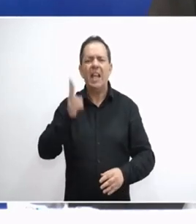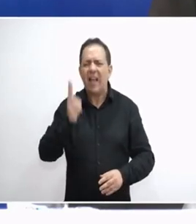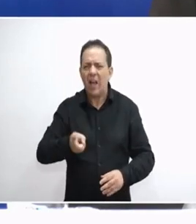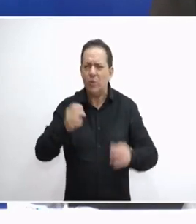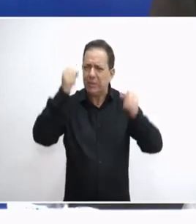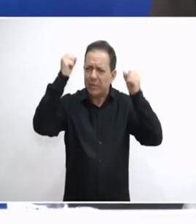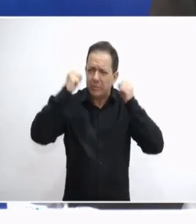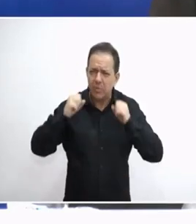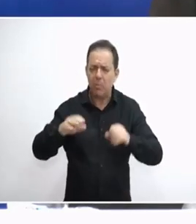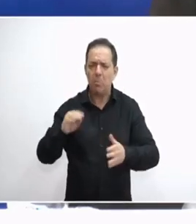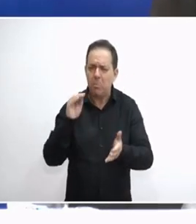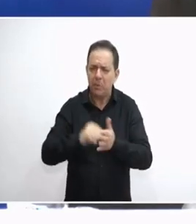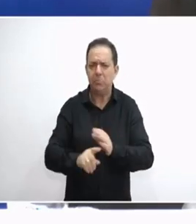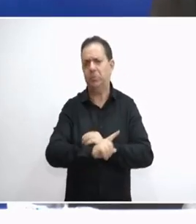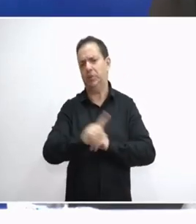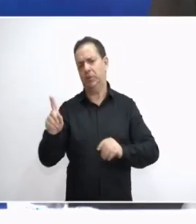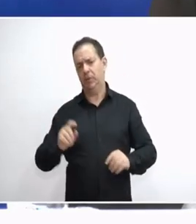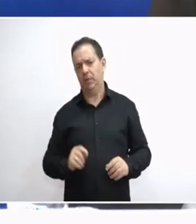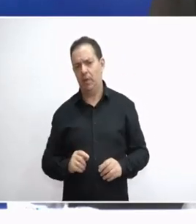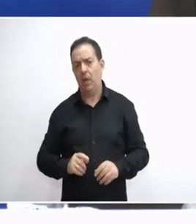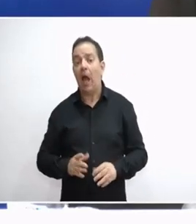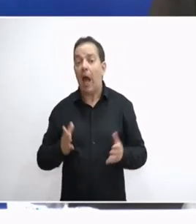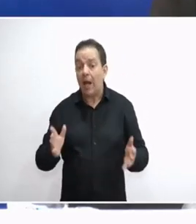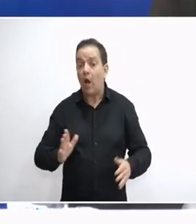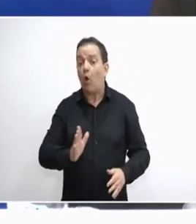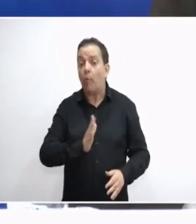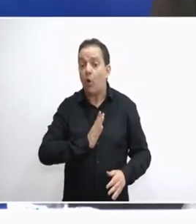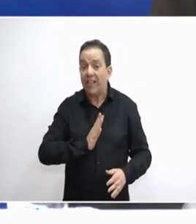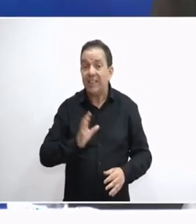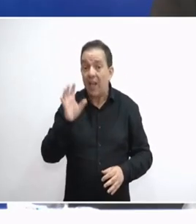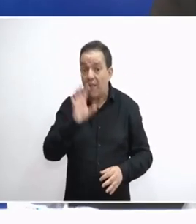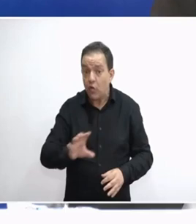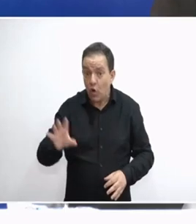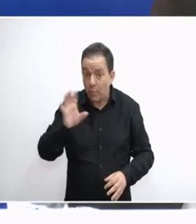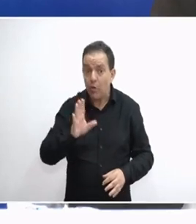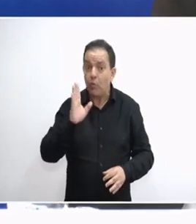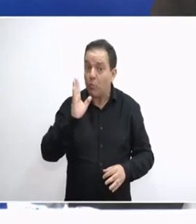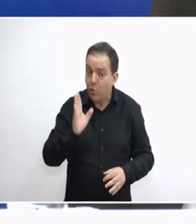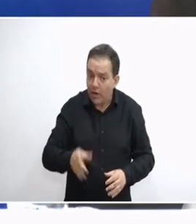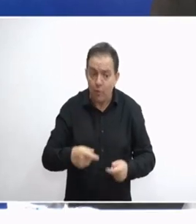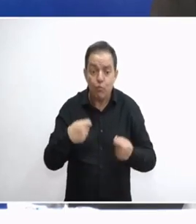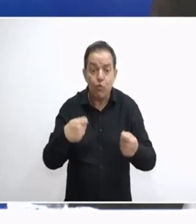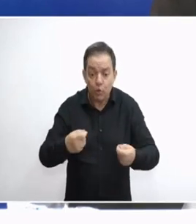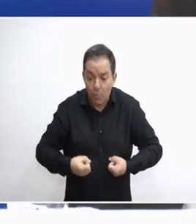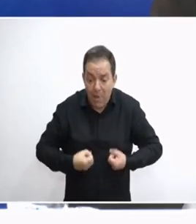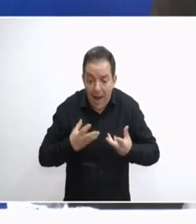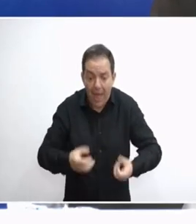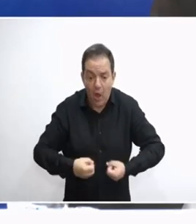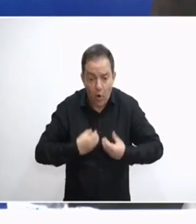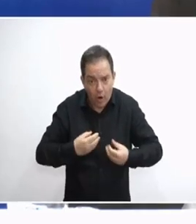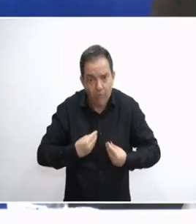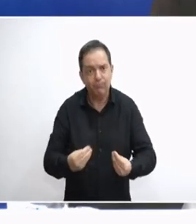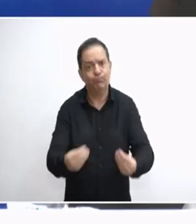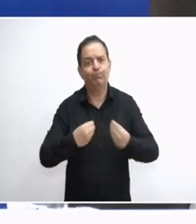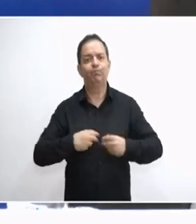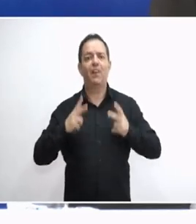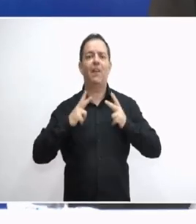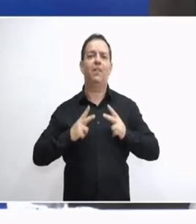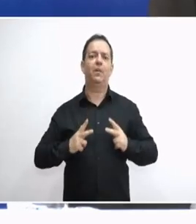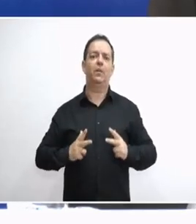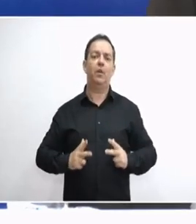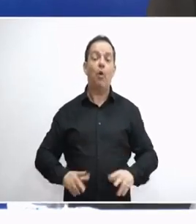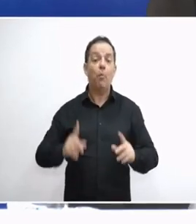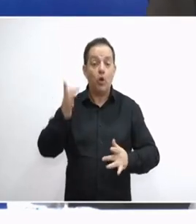κείμενο έχει γίνει έως τώρα άρα λοιπόν ο πολίτης ο Ευρωπαίος μπορεί να γευτεί τον πλούτο του να έχει την αφθονία του εφόσον